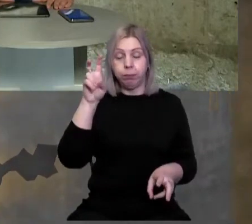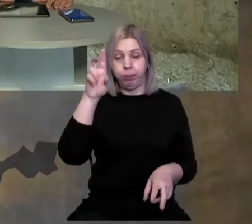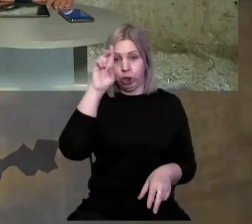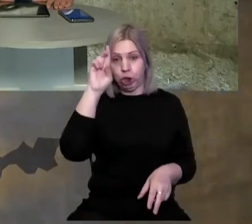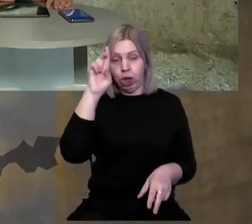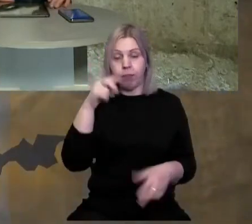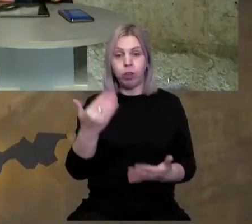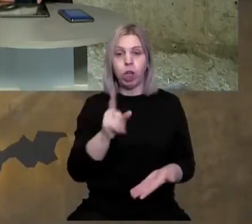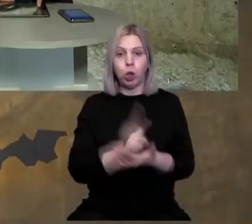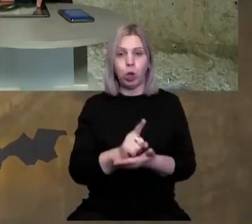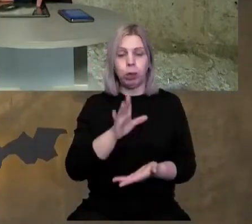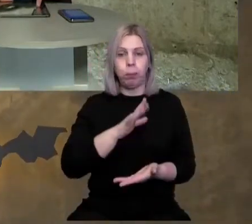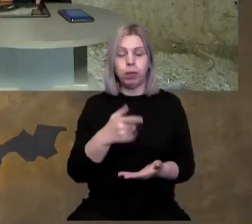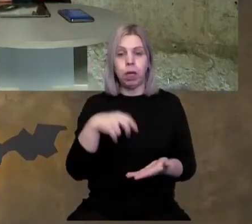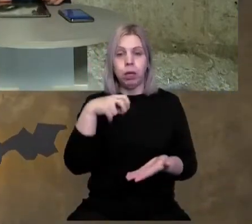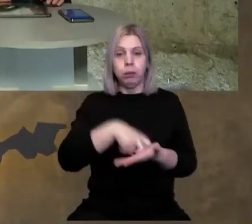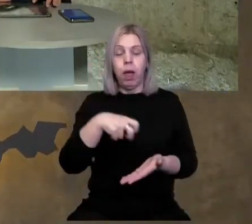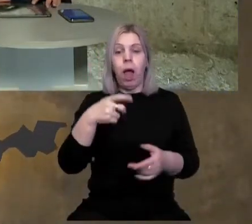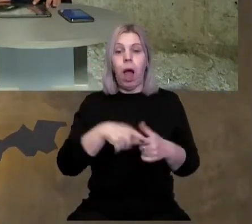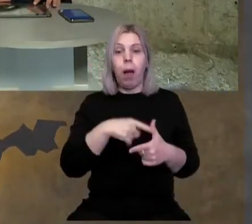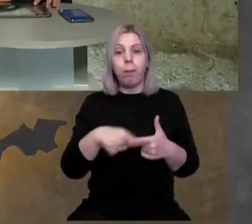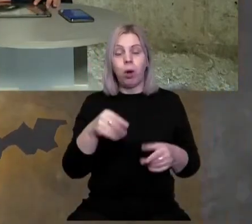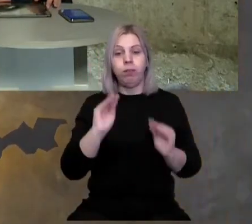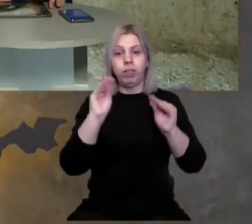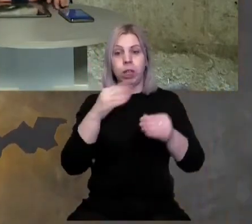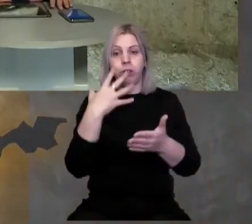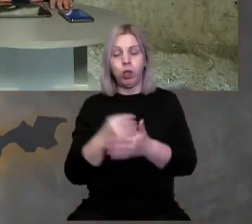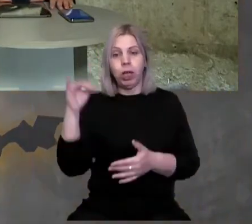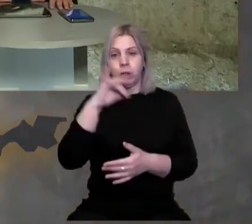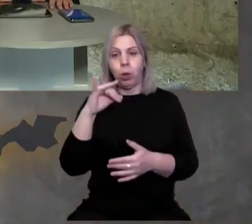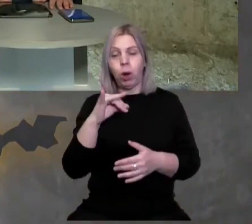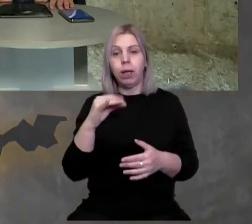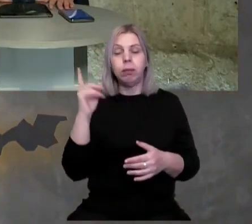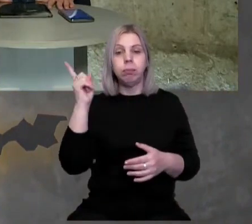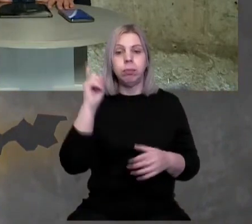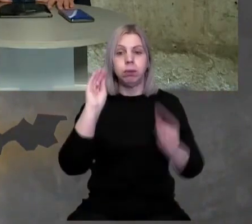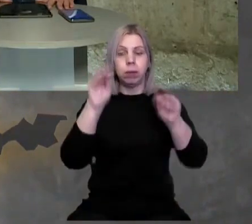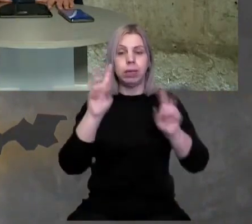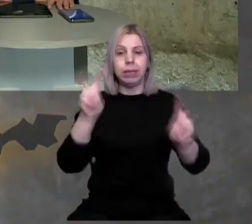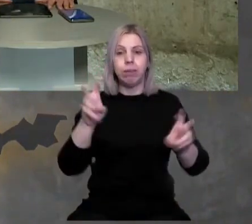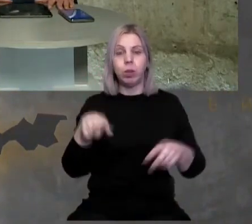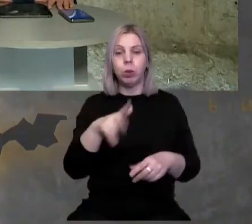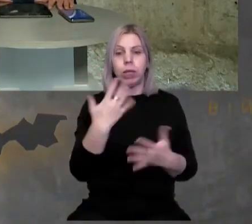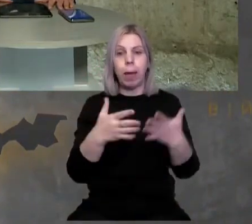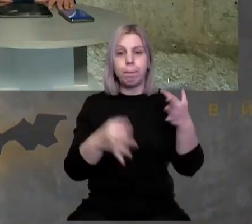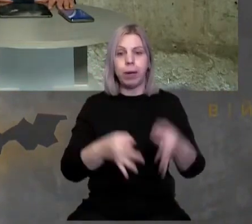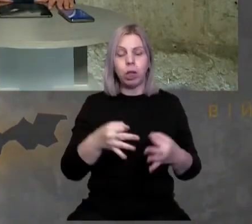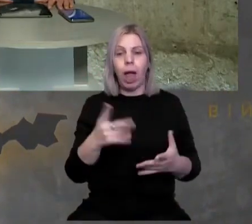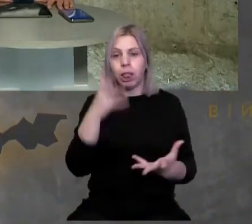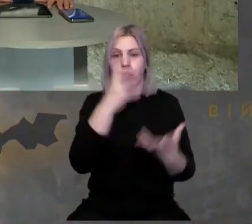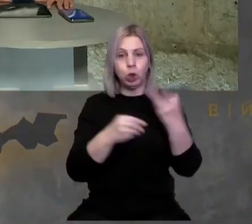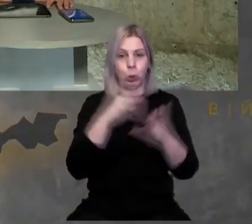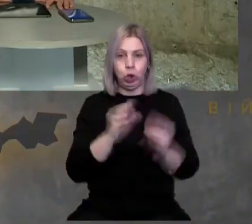маркує або виставляє свої історико-культурні символи, які є тут природніми, а не